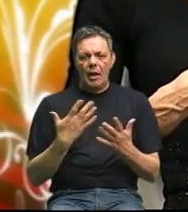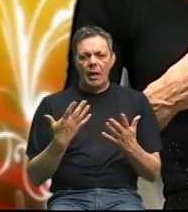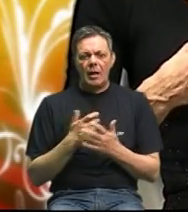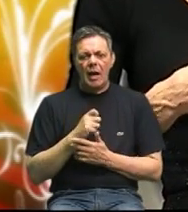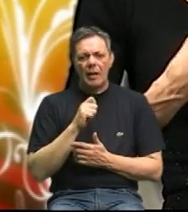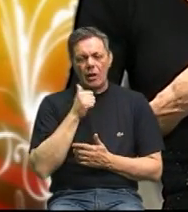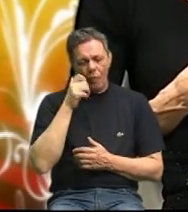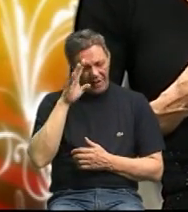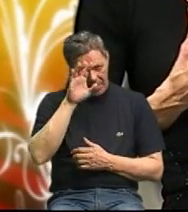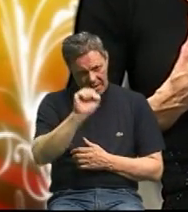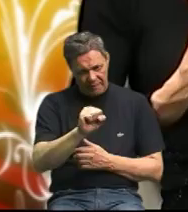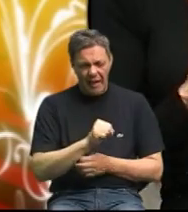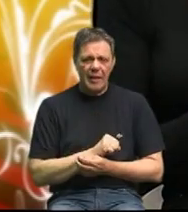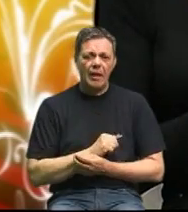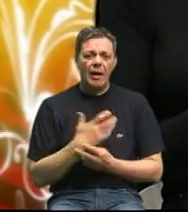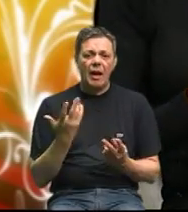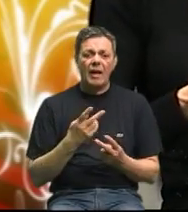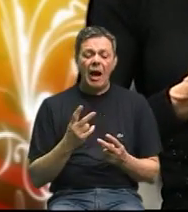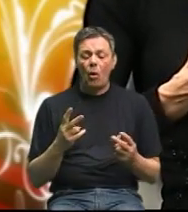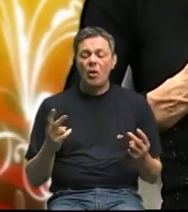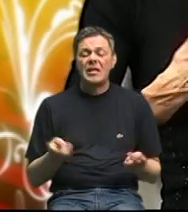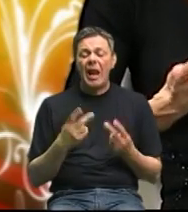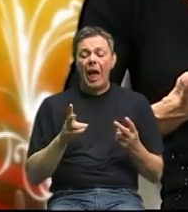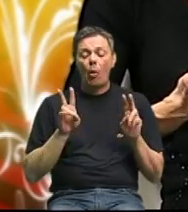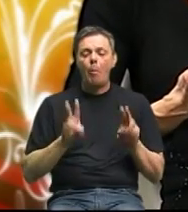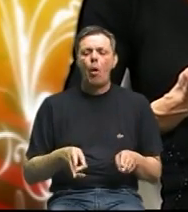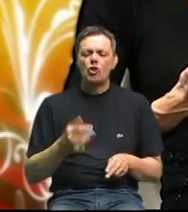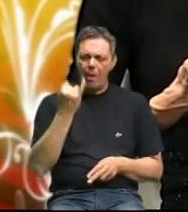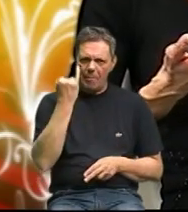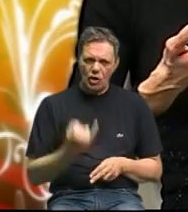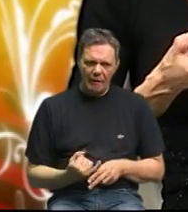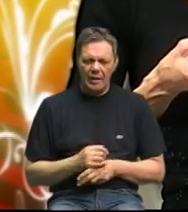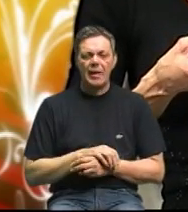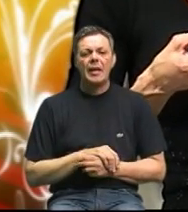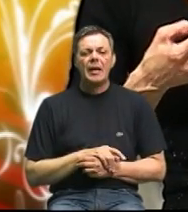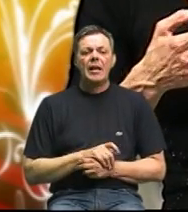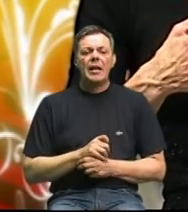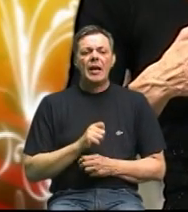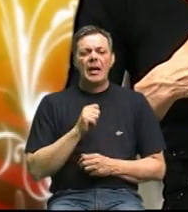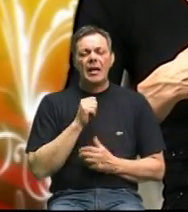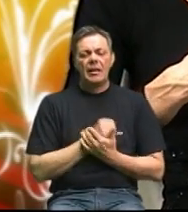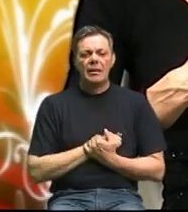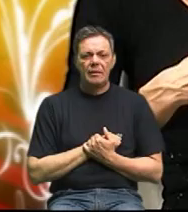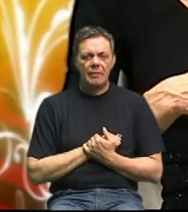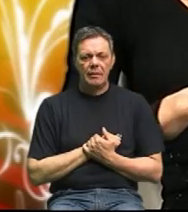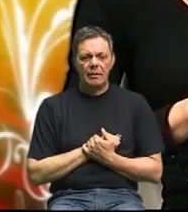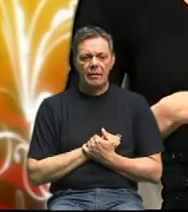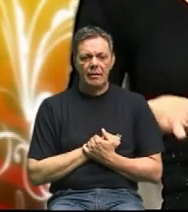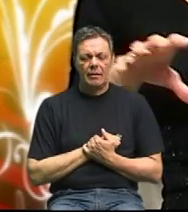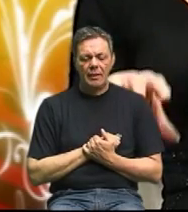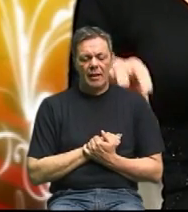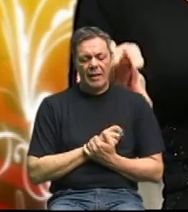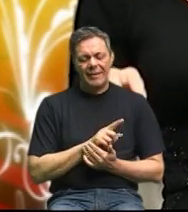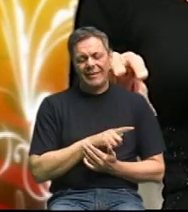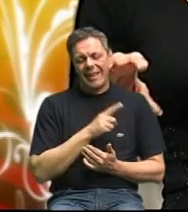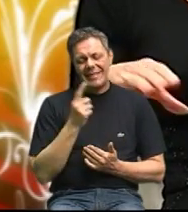shvati kako lako se može mršaviti da čovjek cijeli